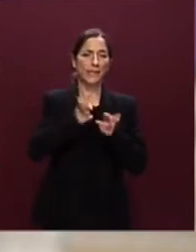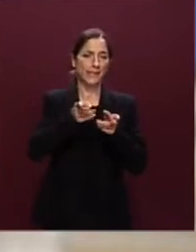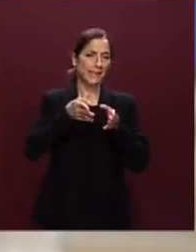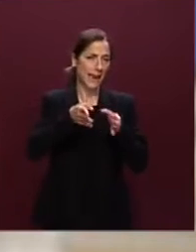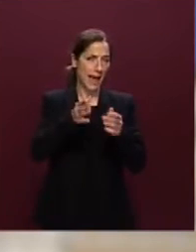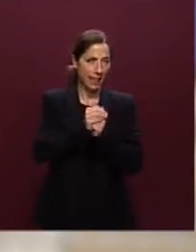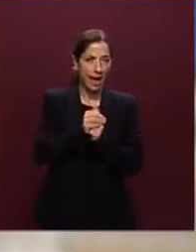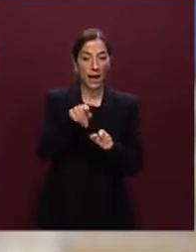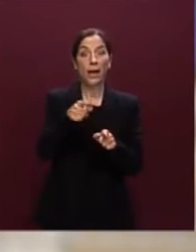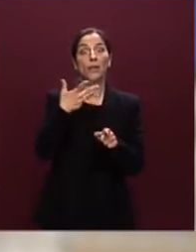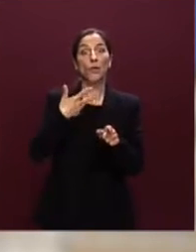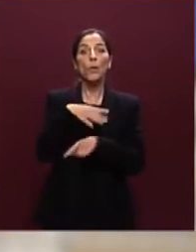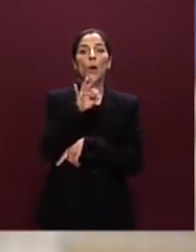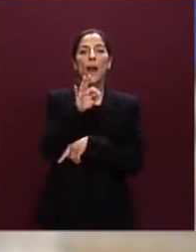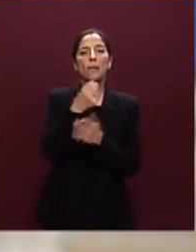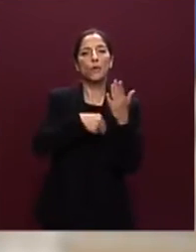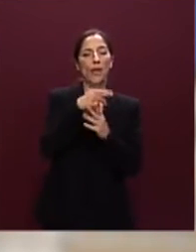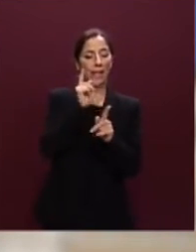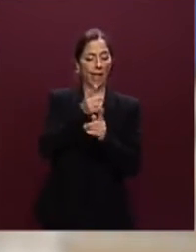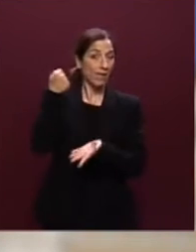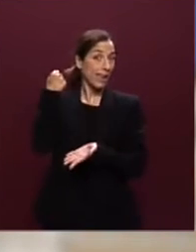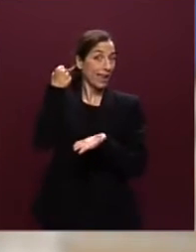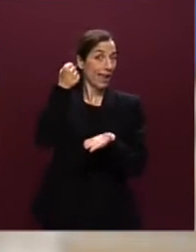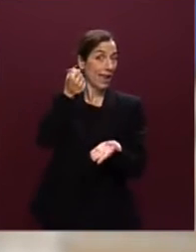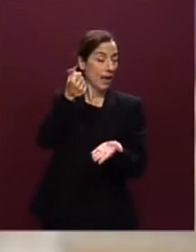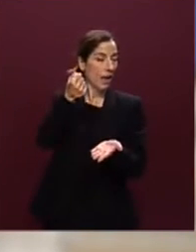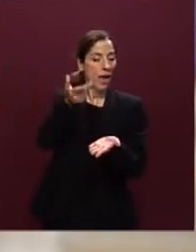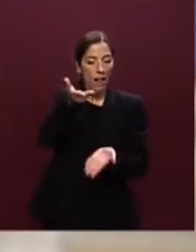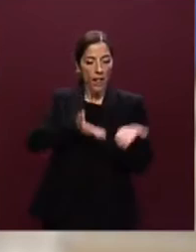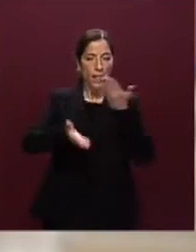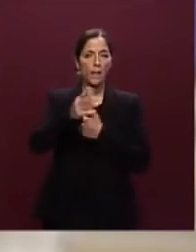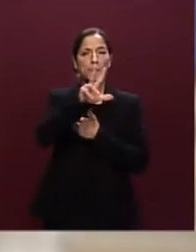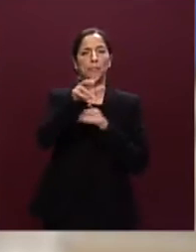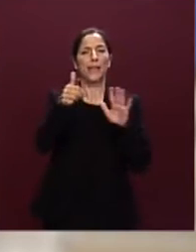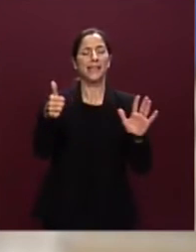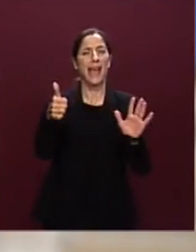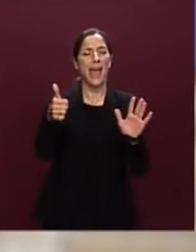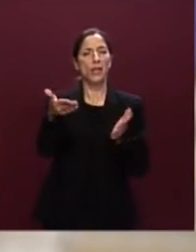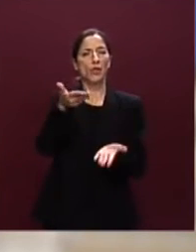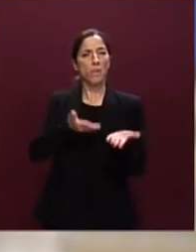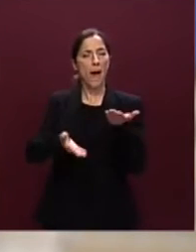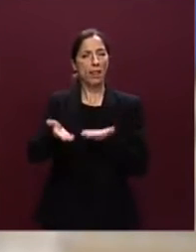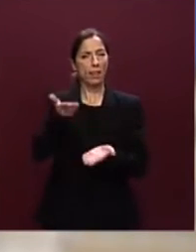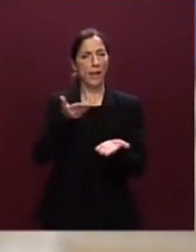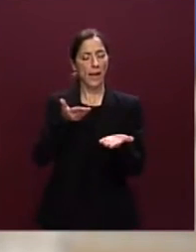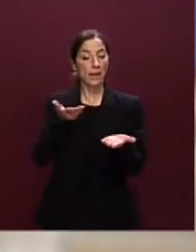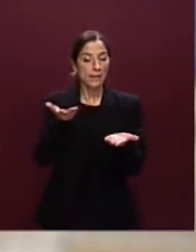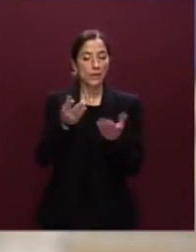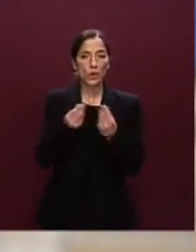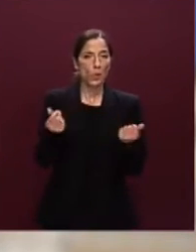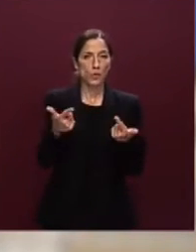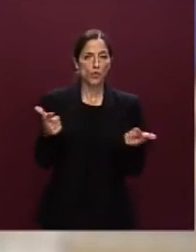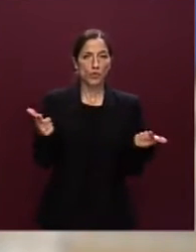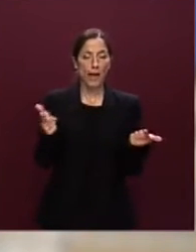40 progetti da finanziare sono arrivate 36 domande diciamo non vedo soluzione se qualcuno la